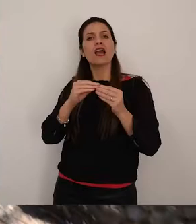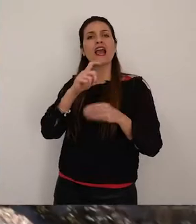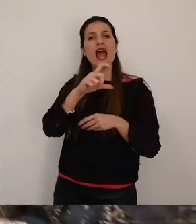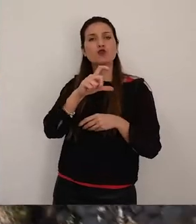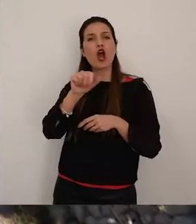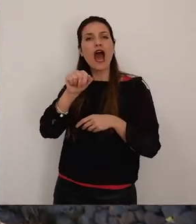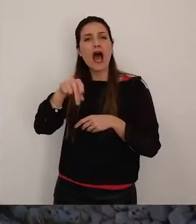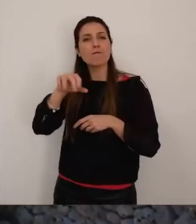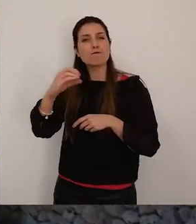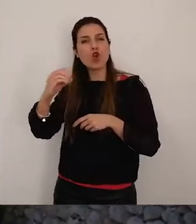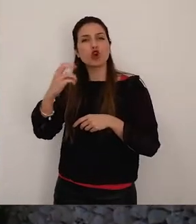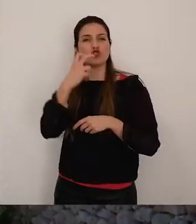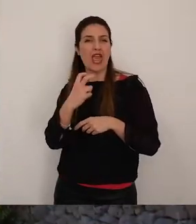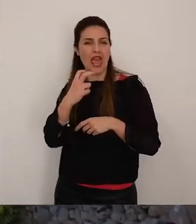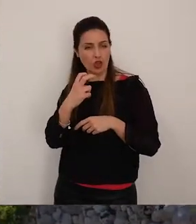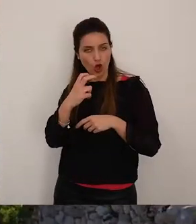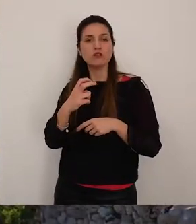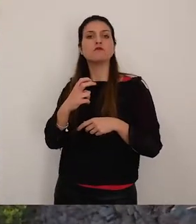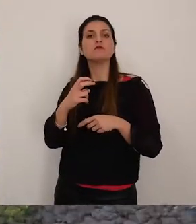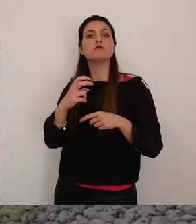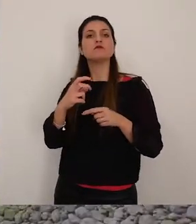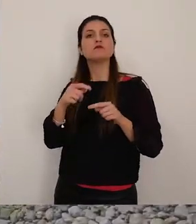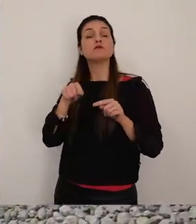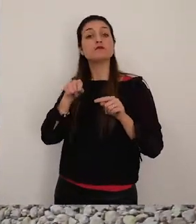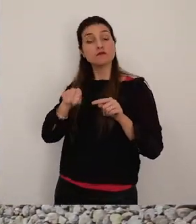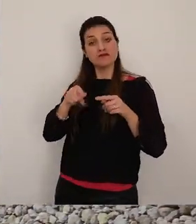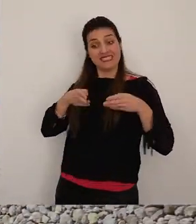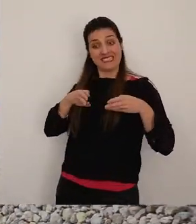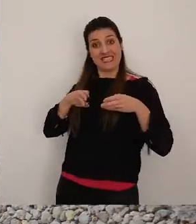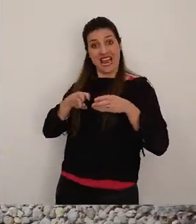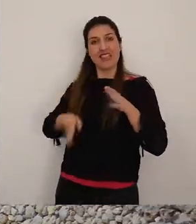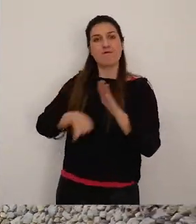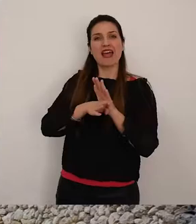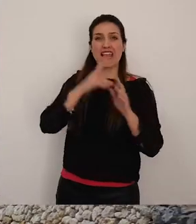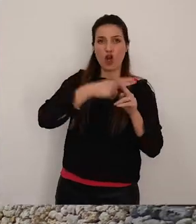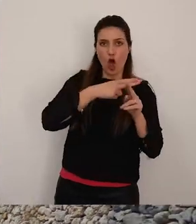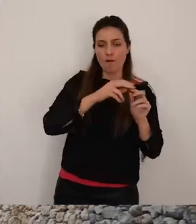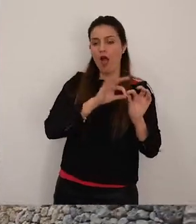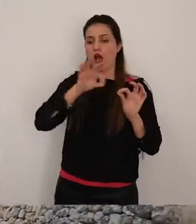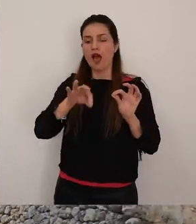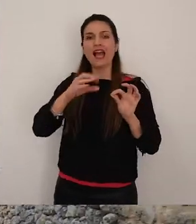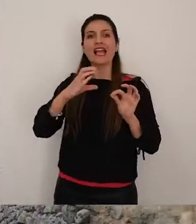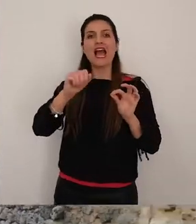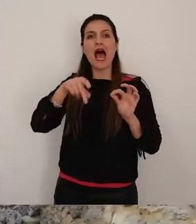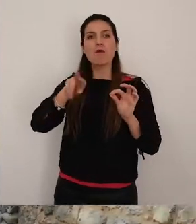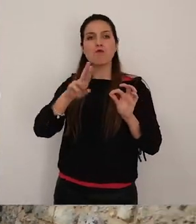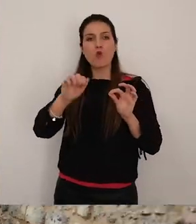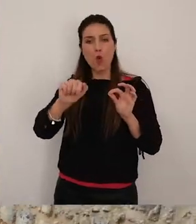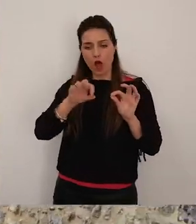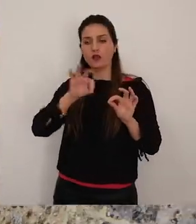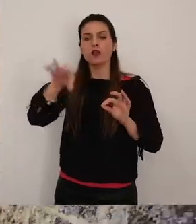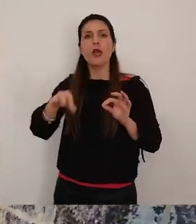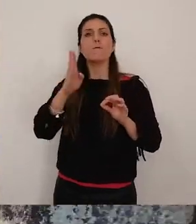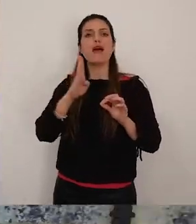l'antica strada partiva da roma e attraversava capua benevento per raggiungere taranto e brindisi